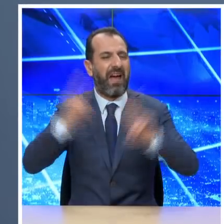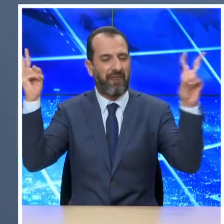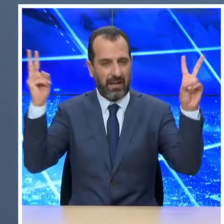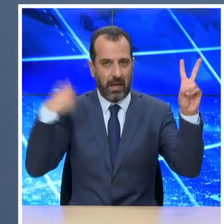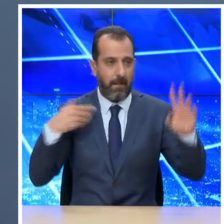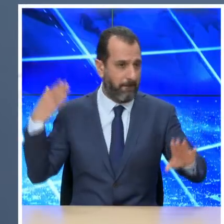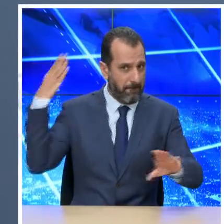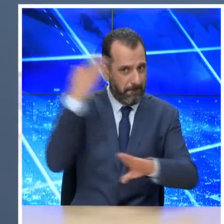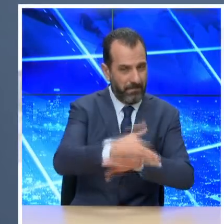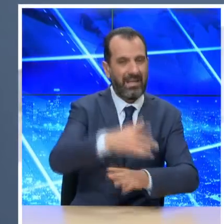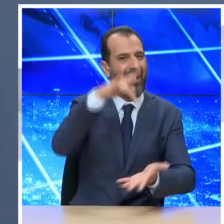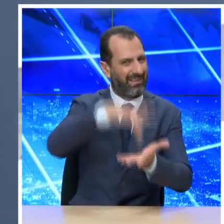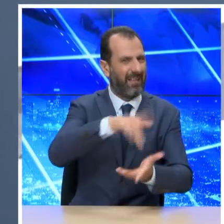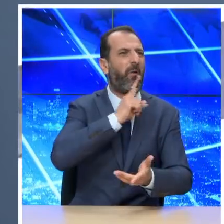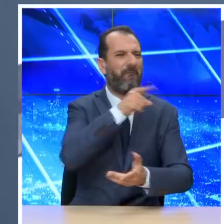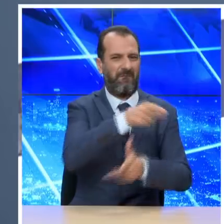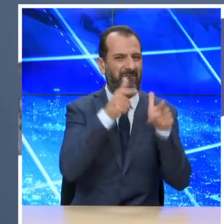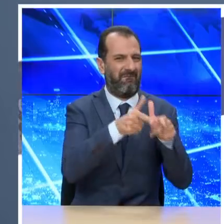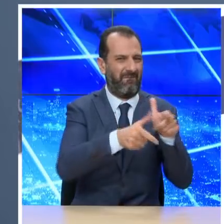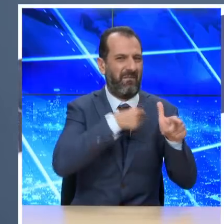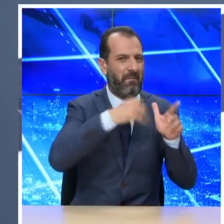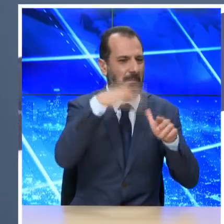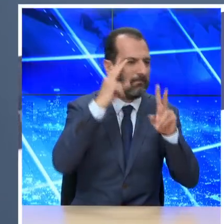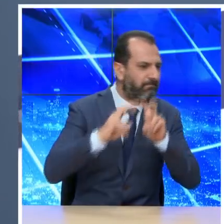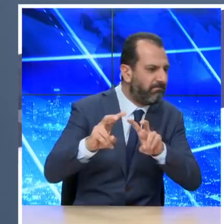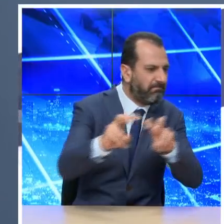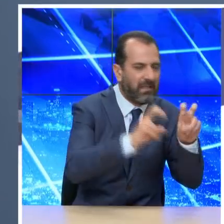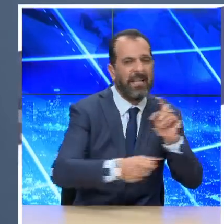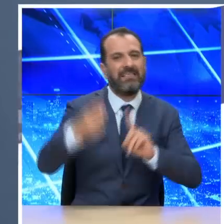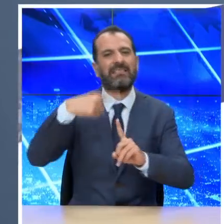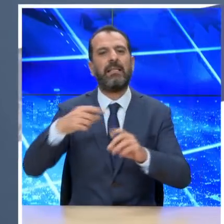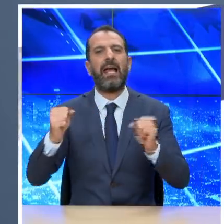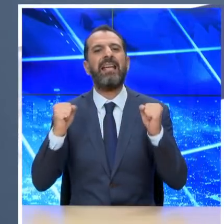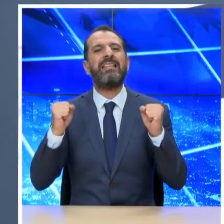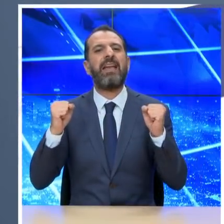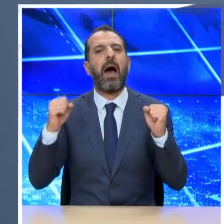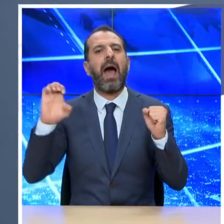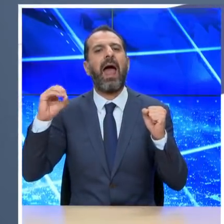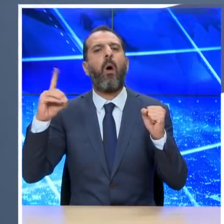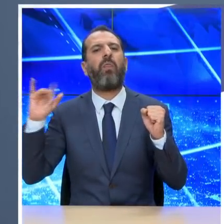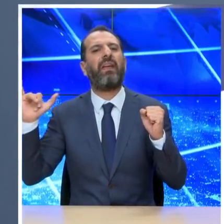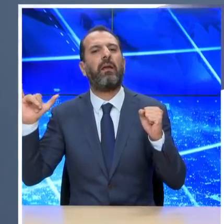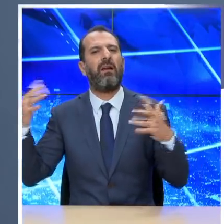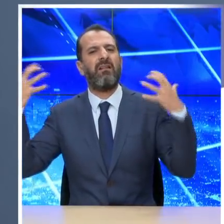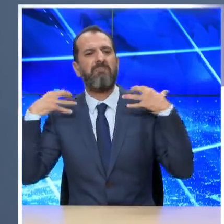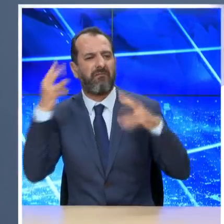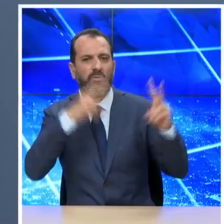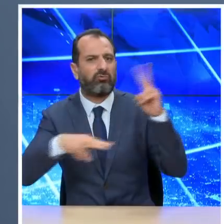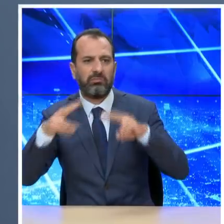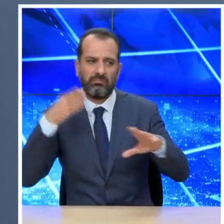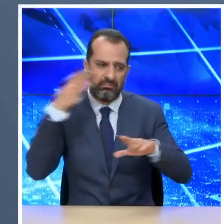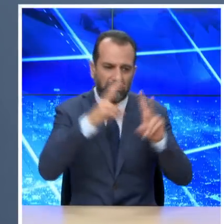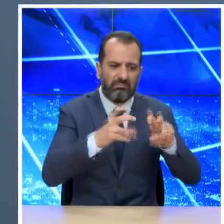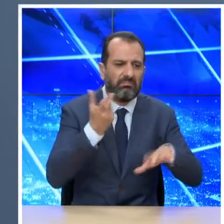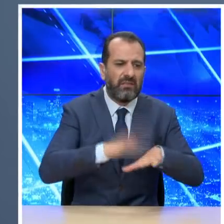αυτοψία στο κέντρο φροντίδας ηλικιωμένων ενώ ο έλεγχος πραγματοποιείται και από τις επόμετες δημόσιες υγείας στο ΕΟΔΗ ώστε να εξακριβωθεί τι οδήγησε στην εξέλιξη